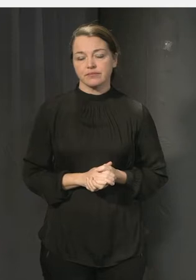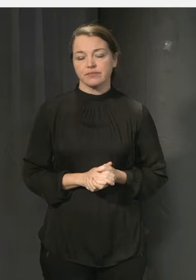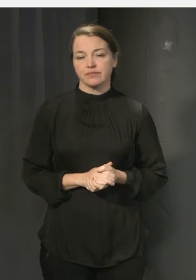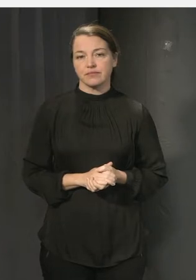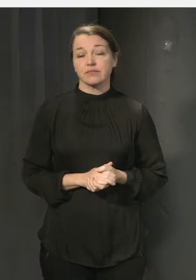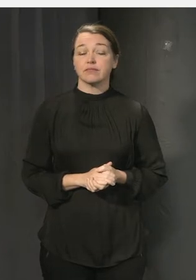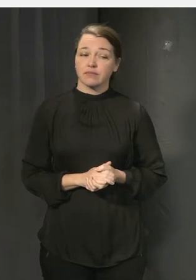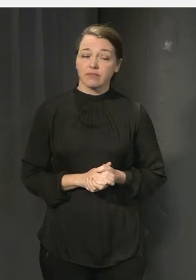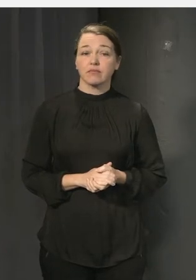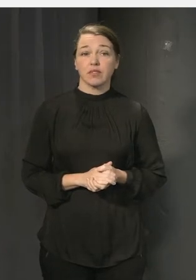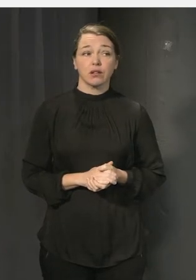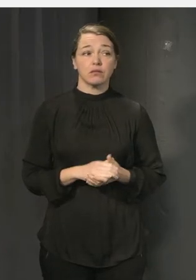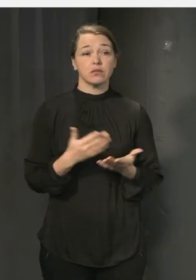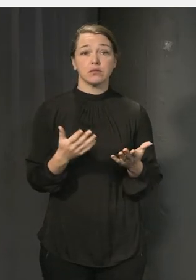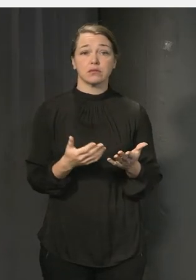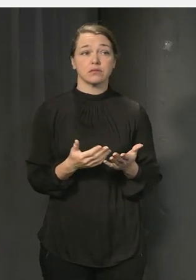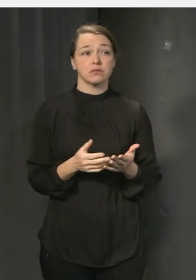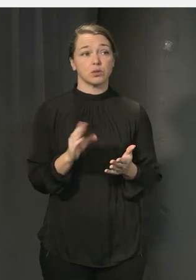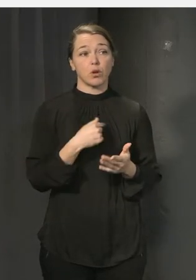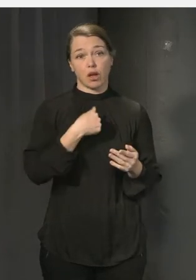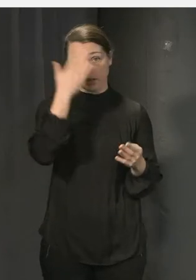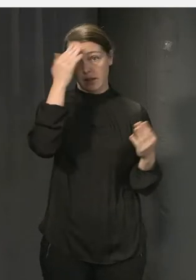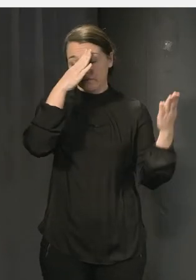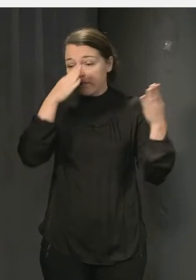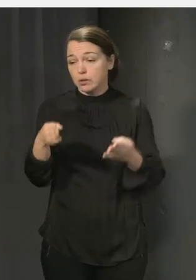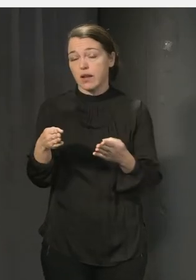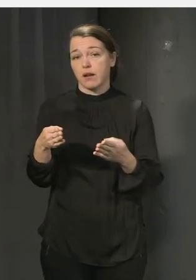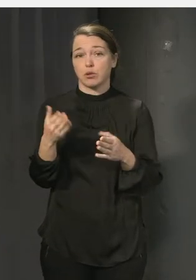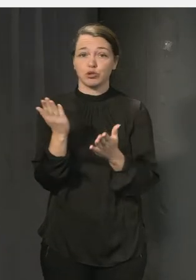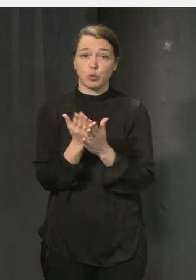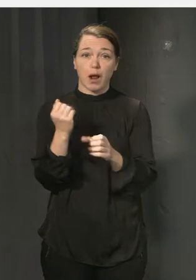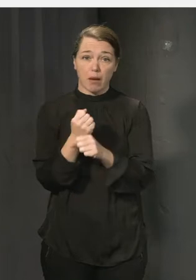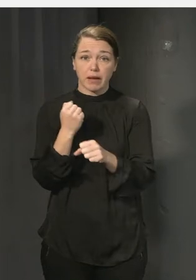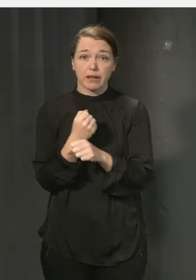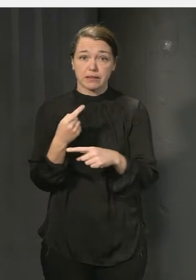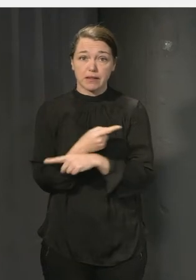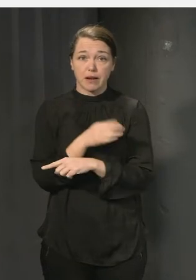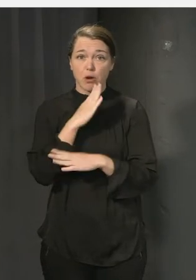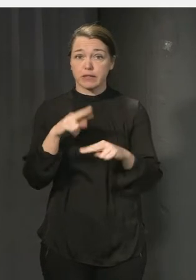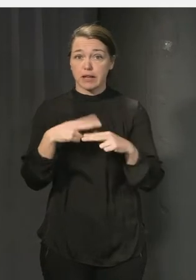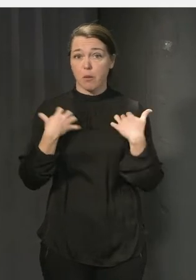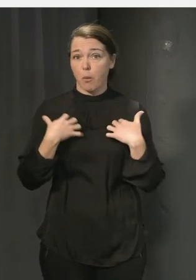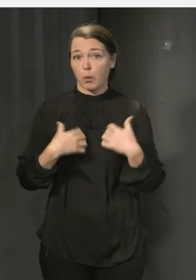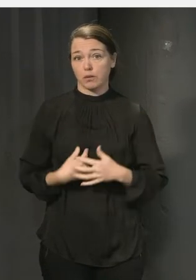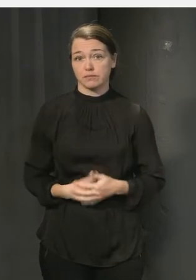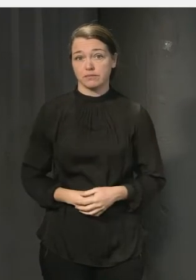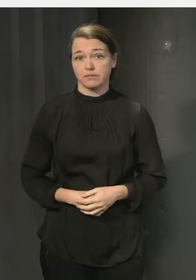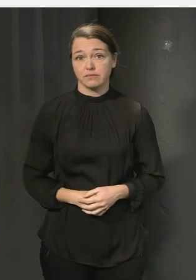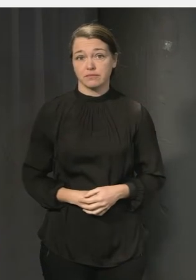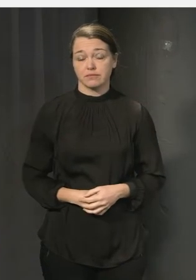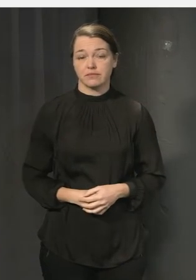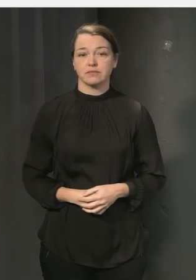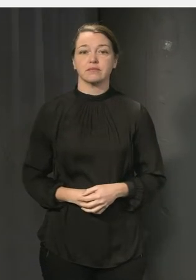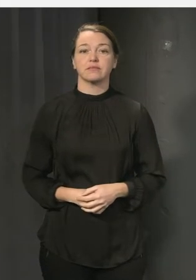Bland annat då för att kunna ägna sig åt det som ju man ska ägna sig åt i skolan, själva skolarbetet. Jag tycker